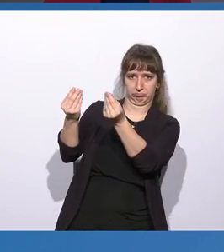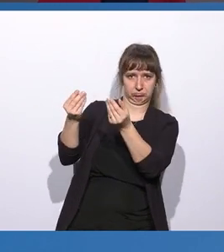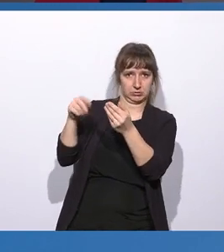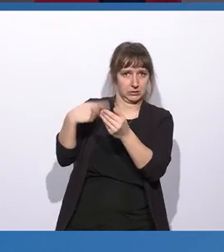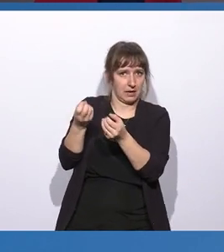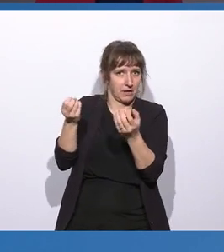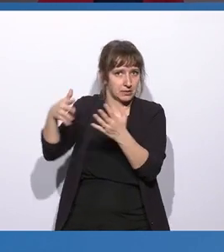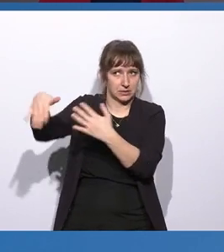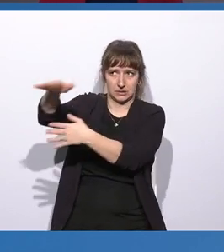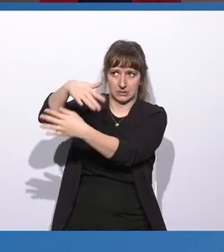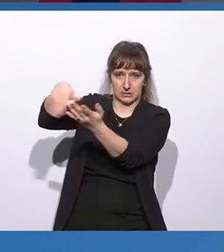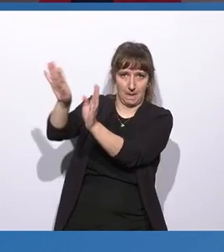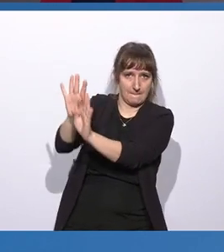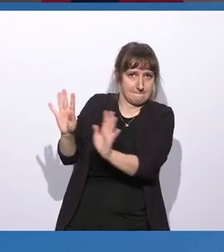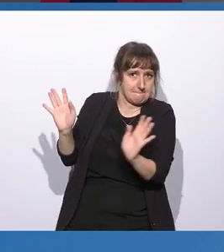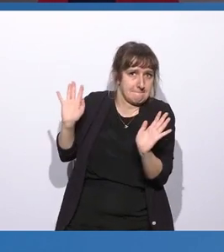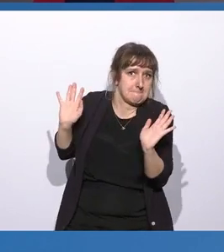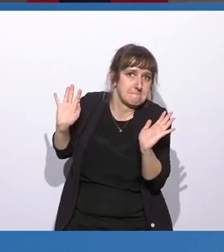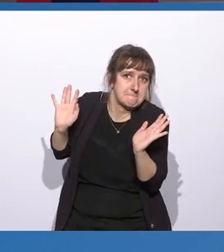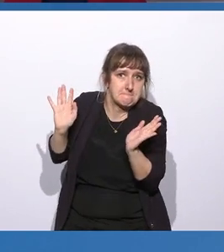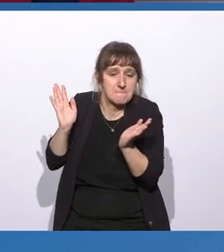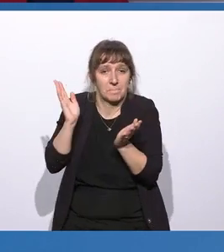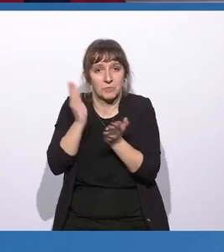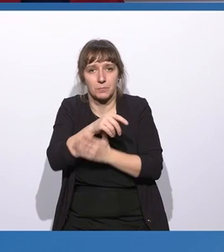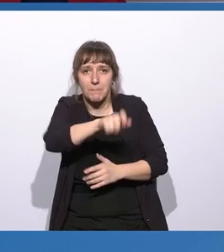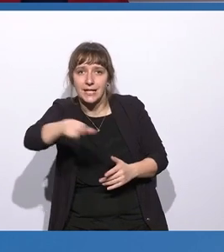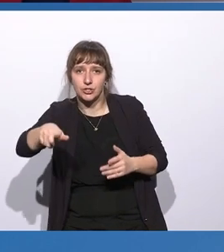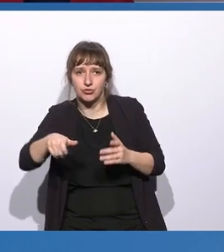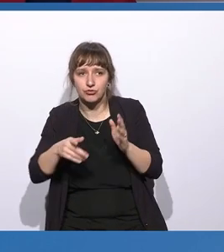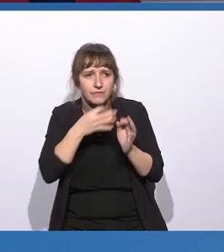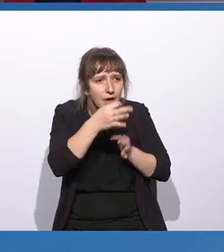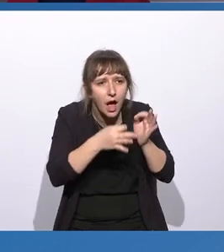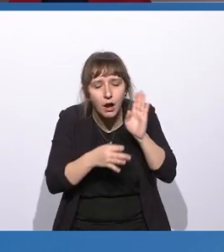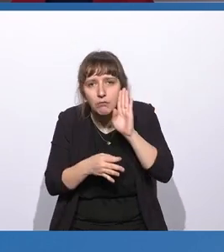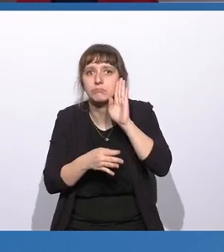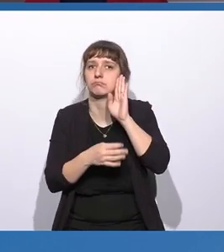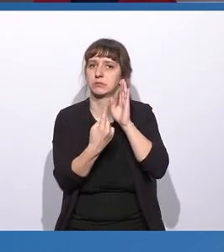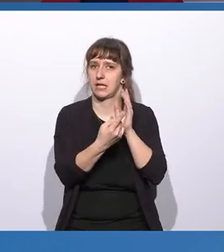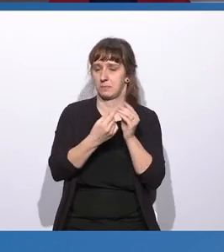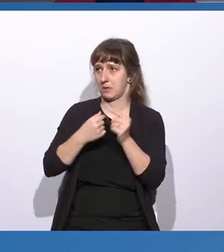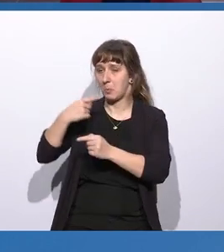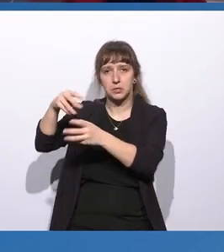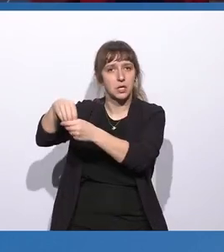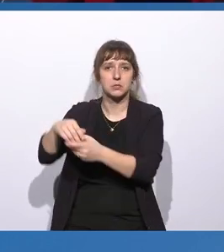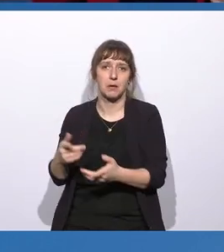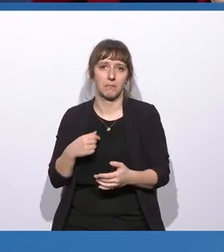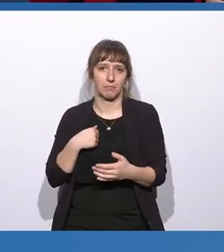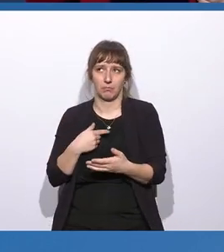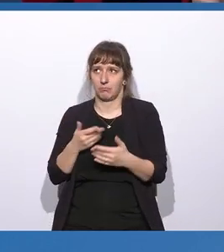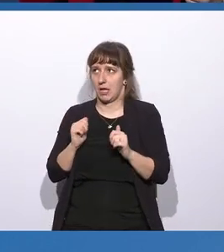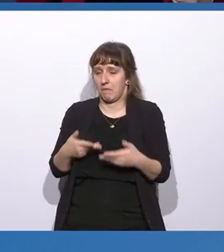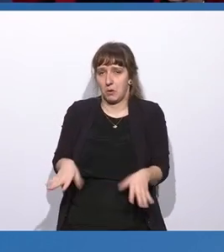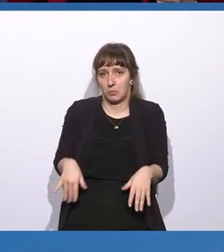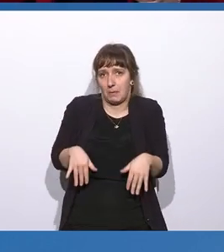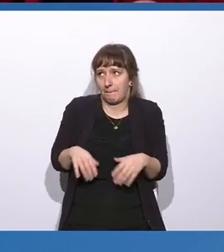Und in Kundenreisen haben wir erfahren, dass die Menschen sich dabei hilflos fühlen und nicht Teil des Prozesses sind. Das ändern